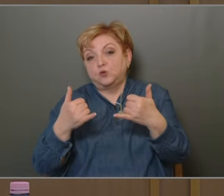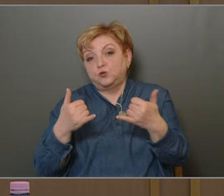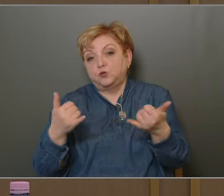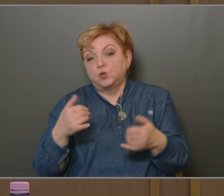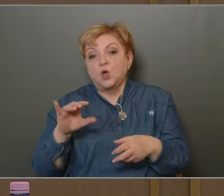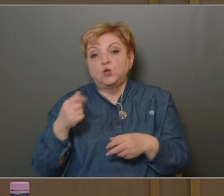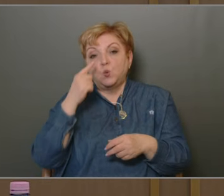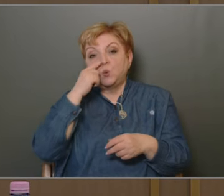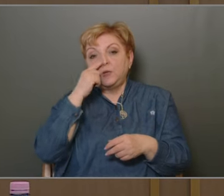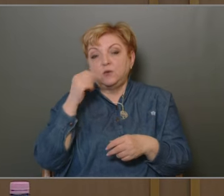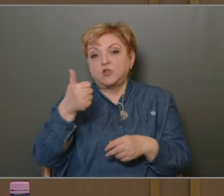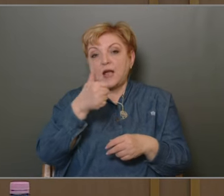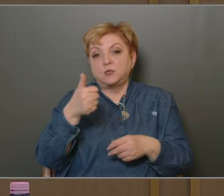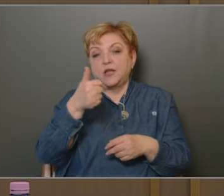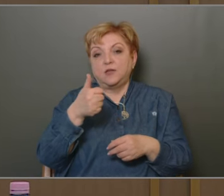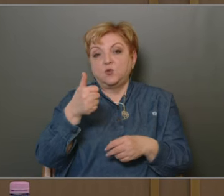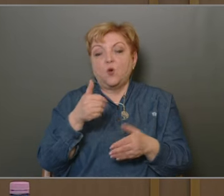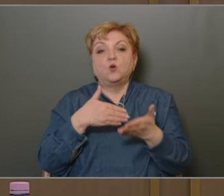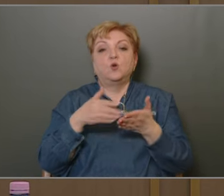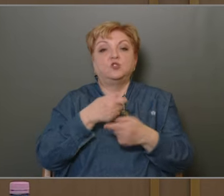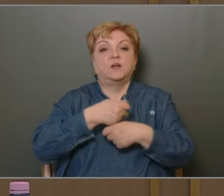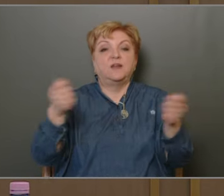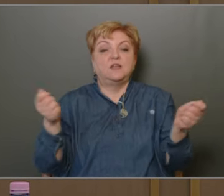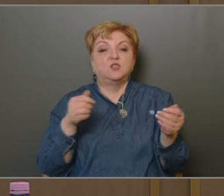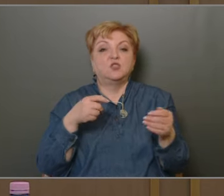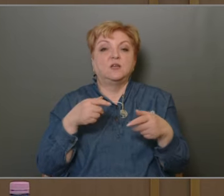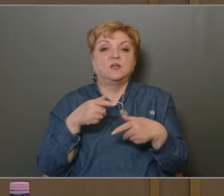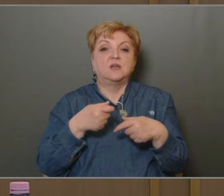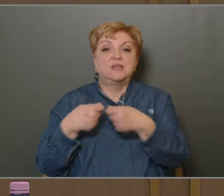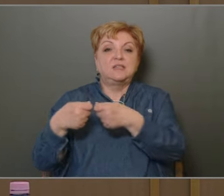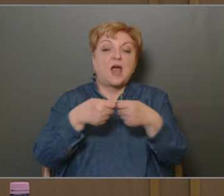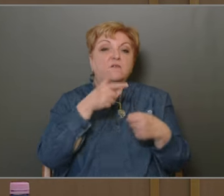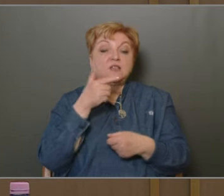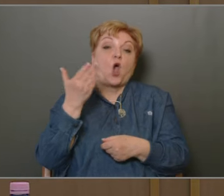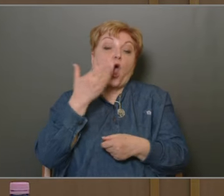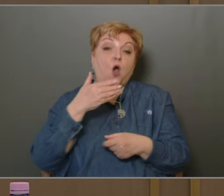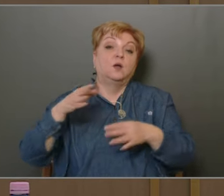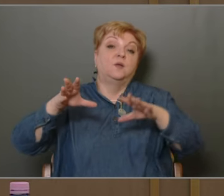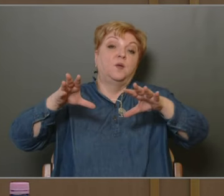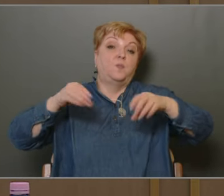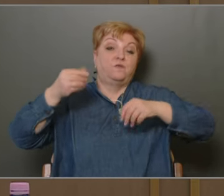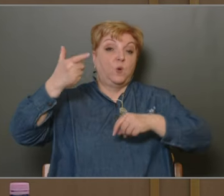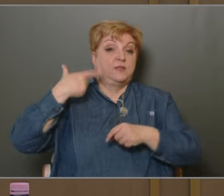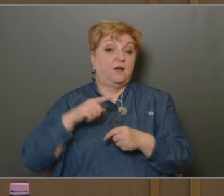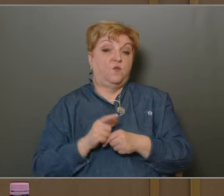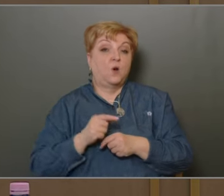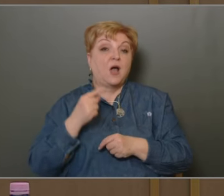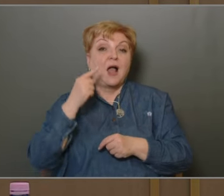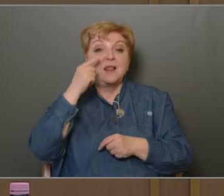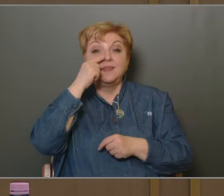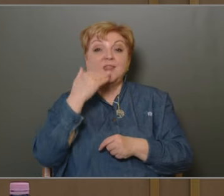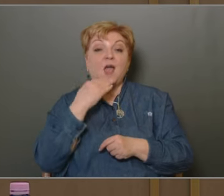június elsőtől költségetési szerv lesz. Ha befogadták volna, ne